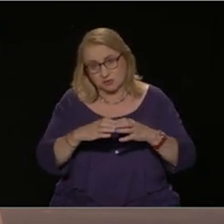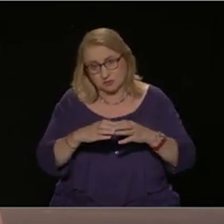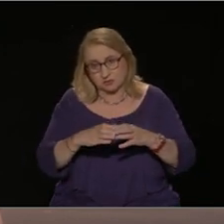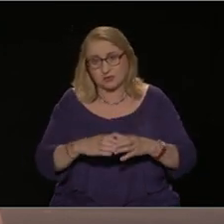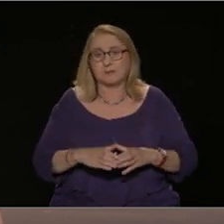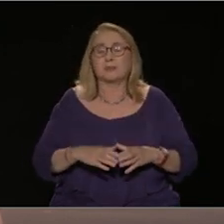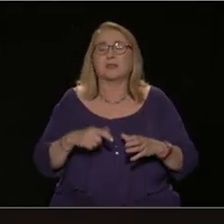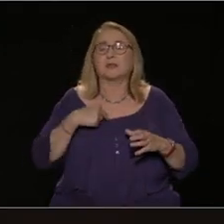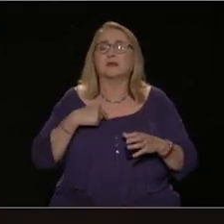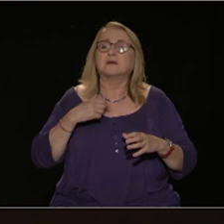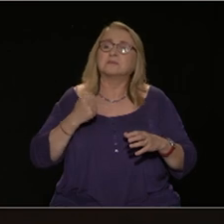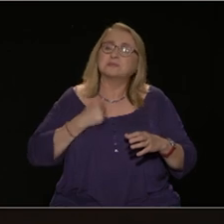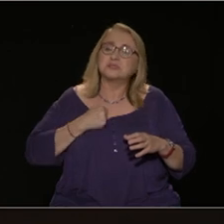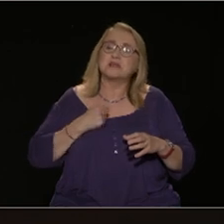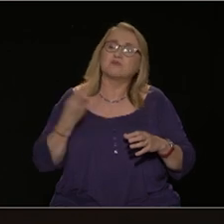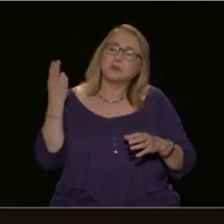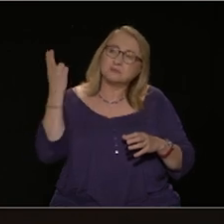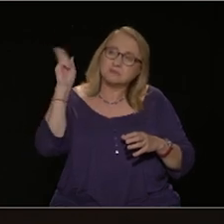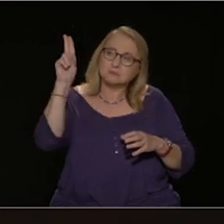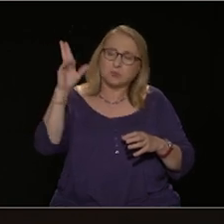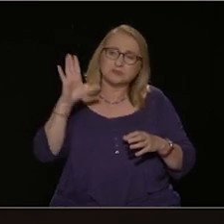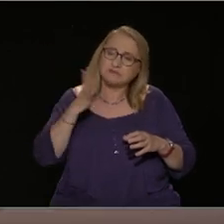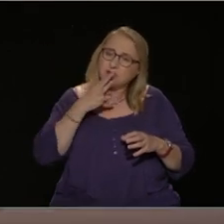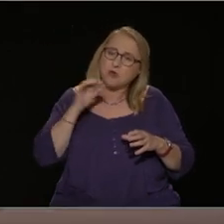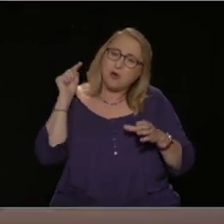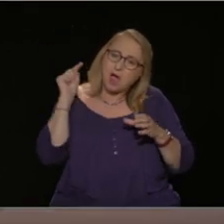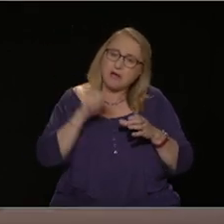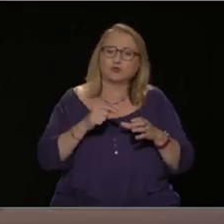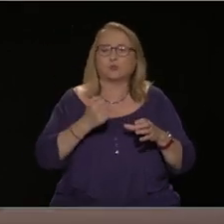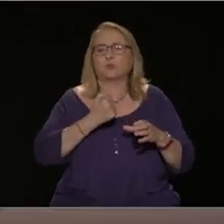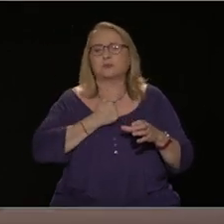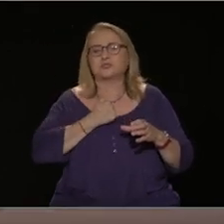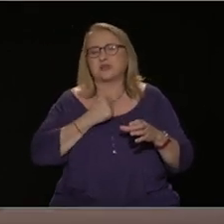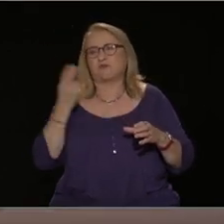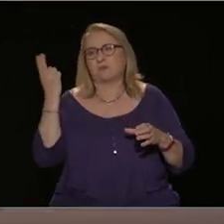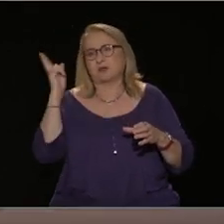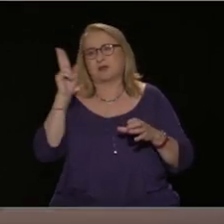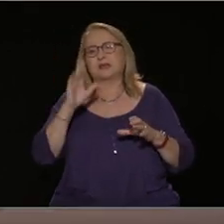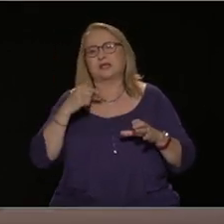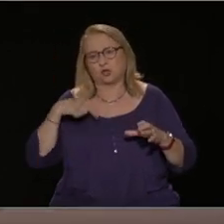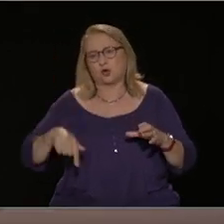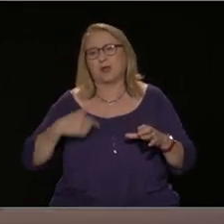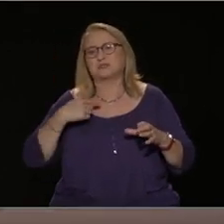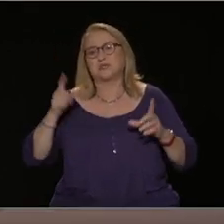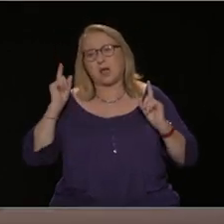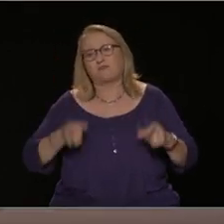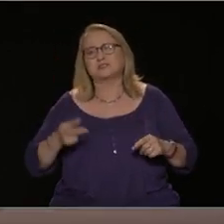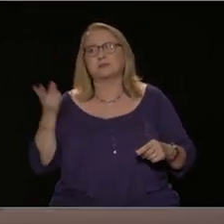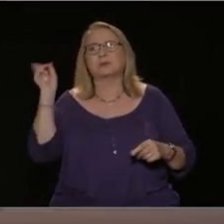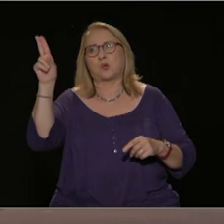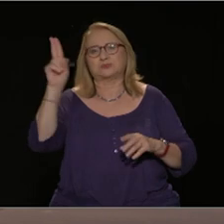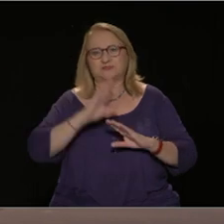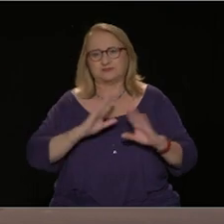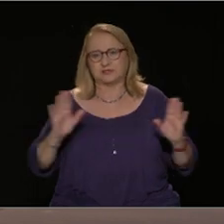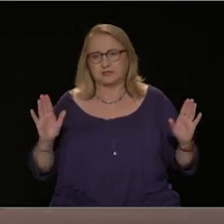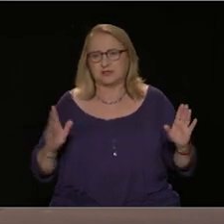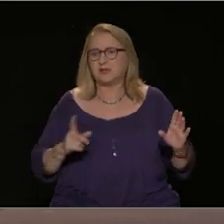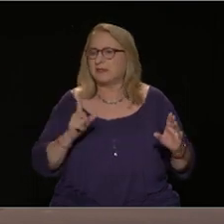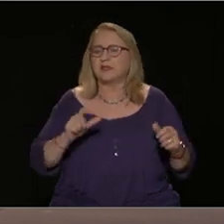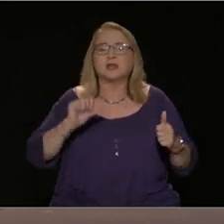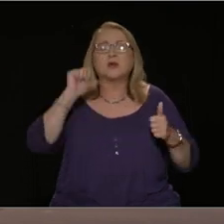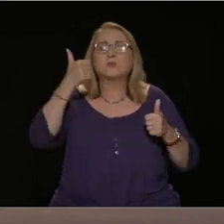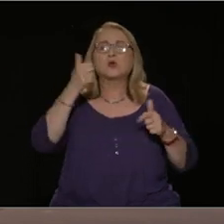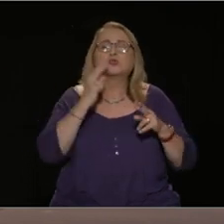στις εκλογές. Το πρώτο λοιπόν είναι ότι δεν υπάρχουν εύκολες λύσεις δεν μπορούμε να βασιστούμε σε